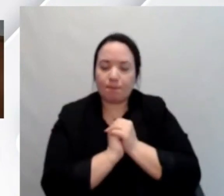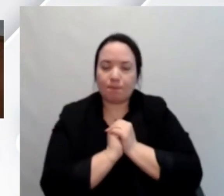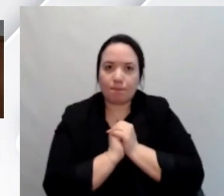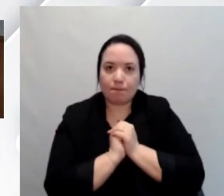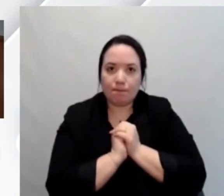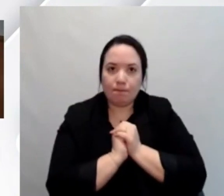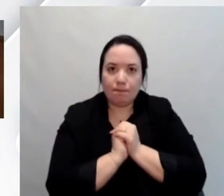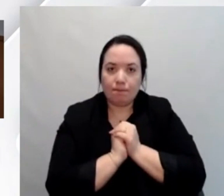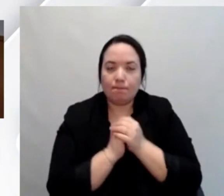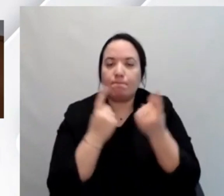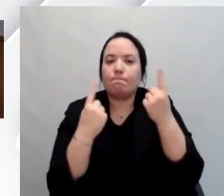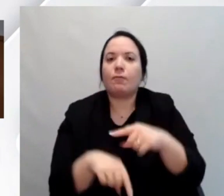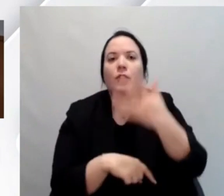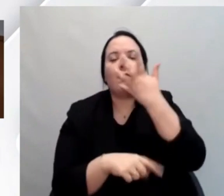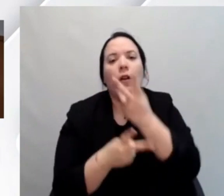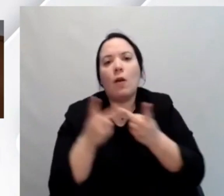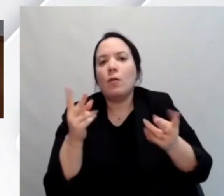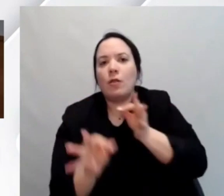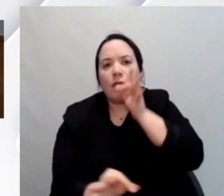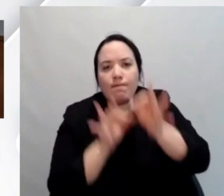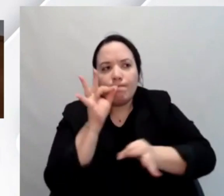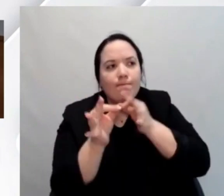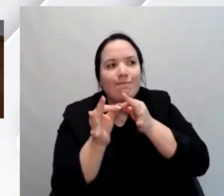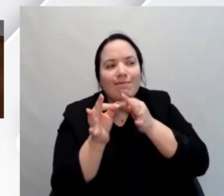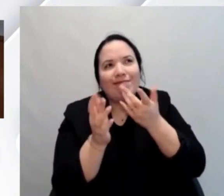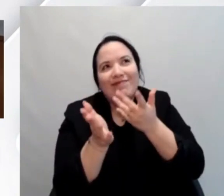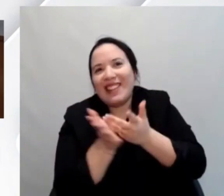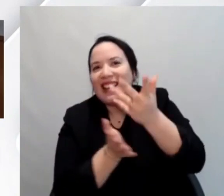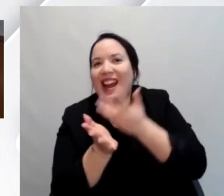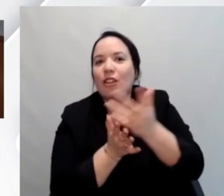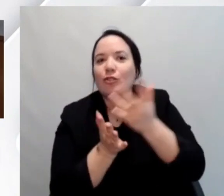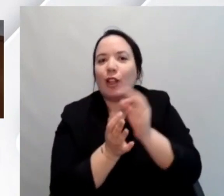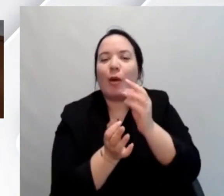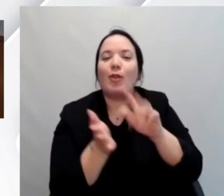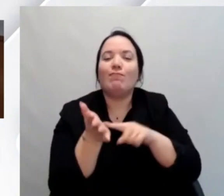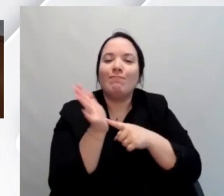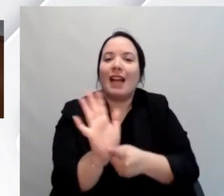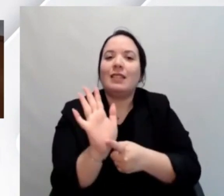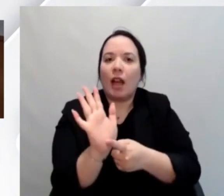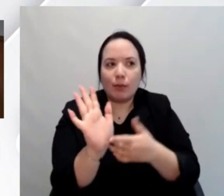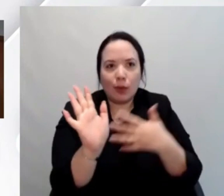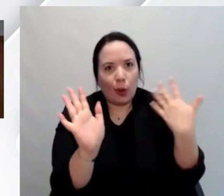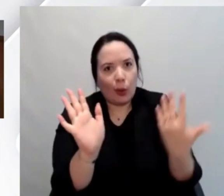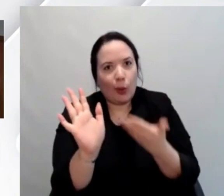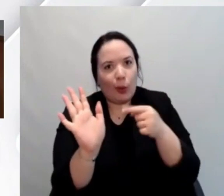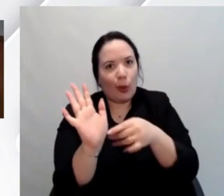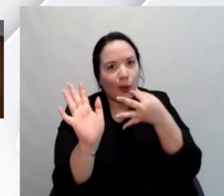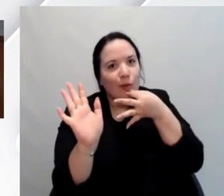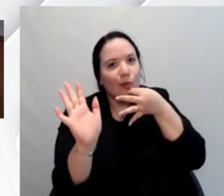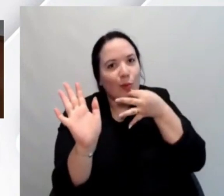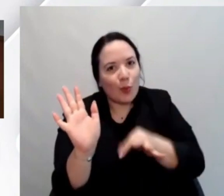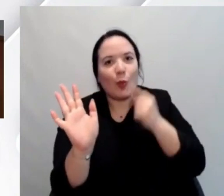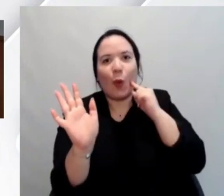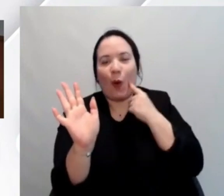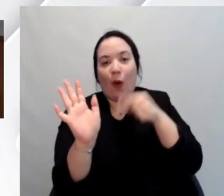A questo punto volevo raccontarvi quello che a mio avviso è un esempio virtuoso nell'ambito dell'e-learning.